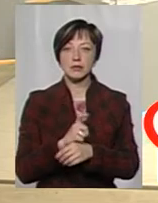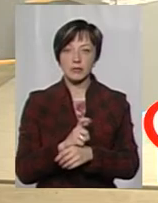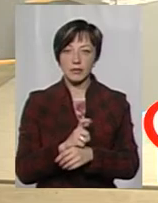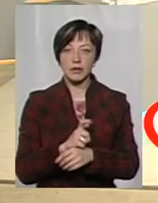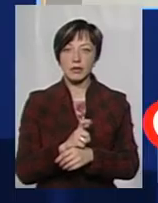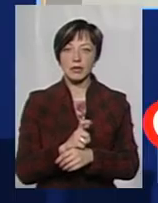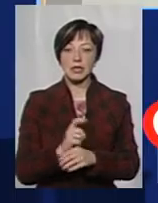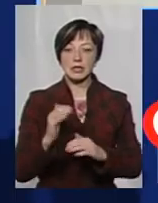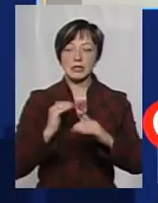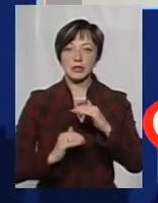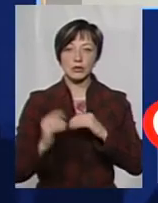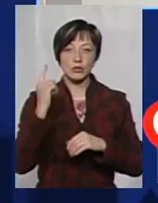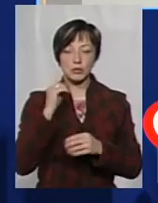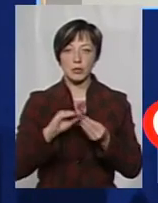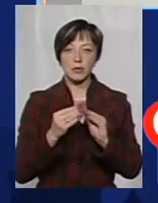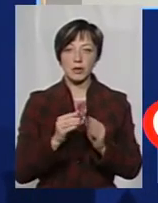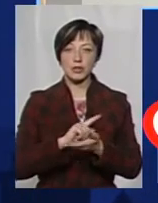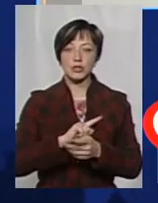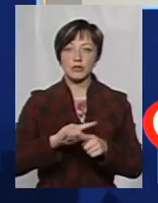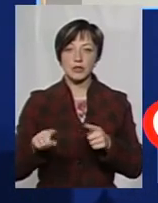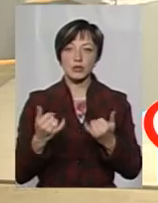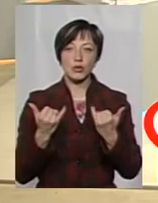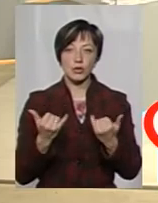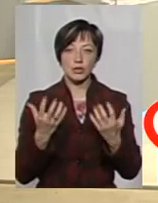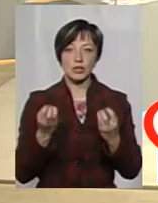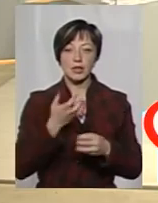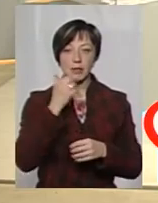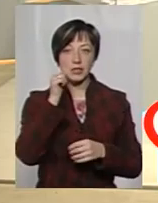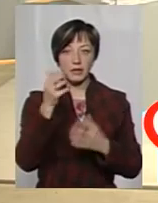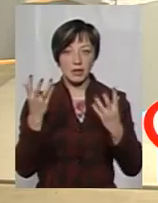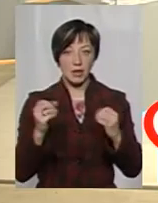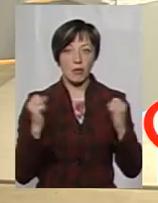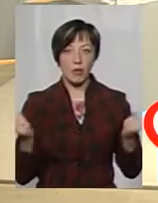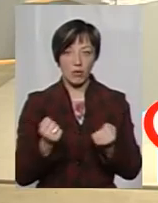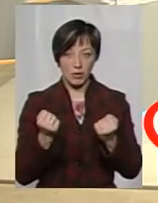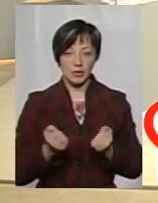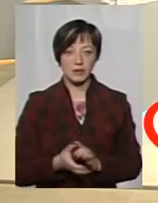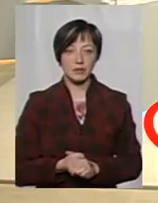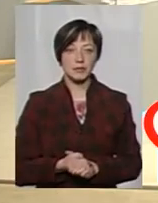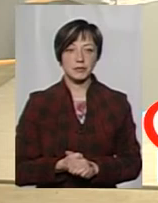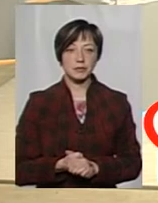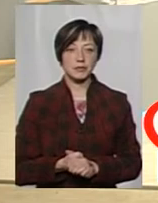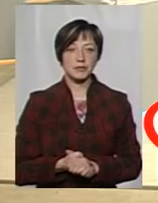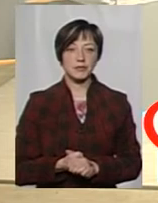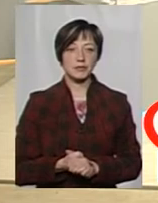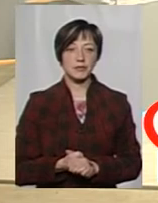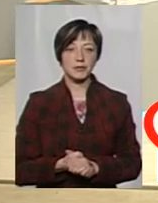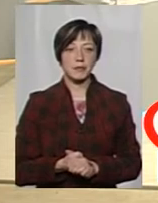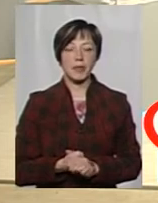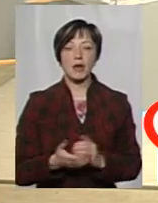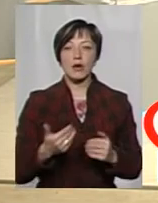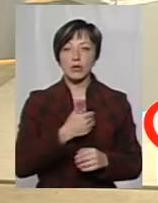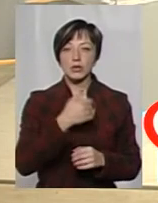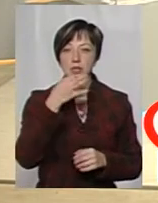знизу чути про ці проблеми, може швидше, бо це сьогодні ще так тепло, завтра, швидень, вже похолодання. Я хочу вам сказати, що ми